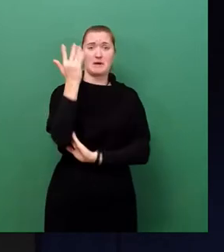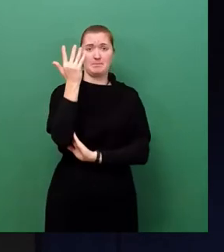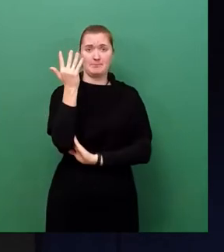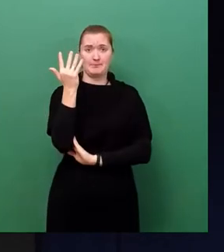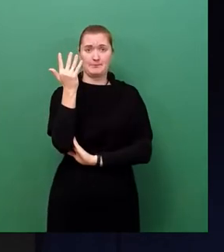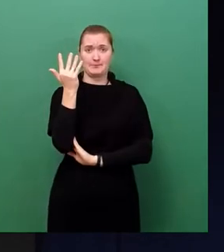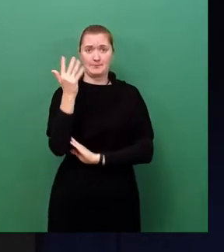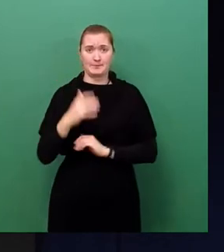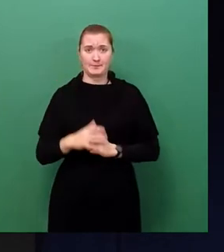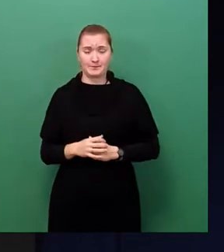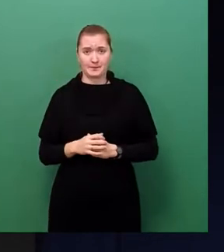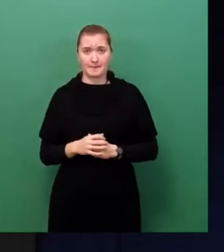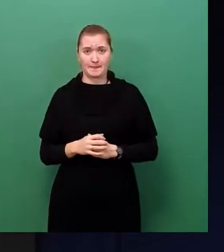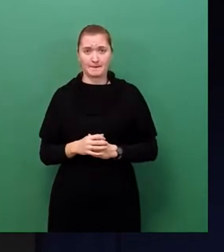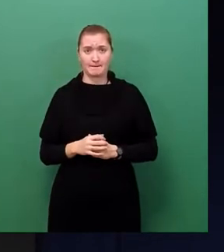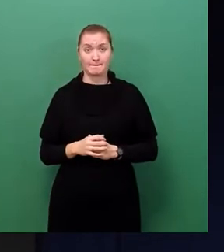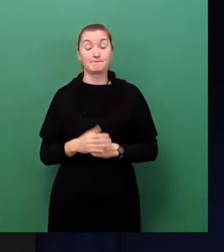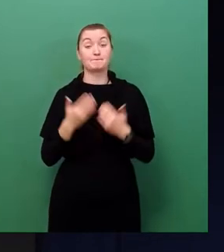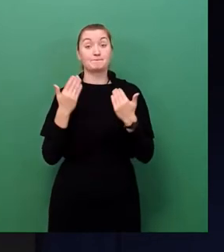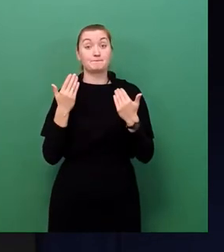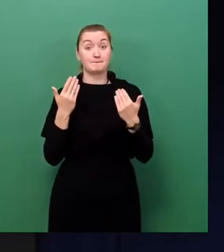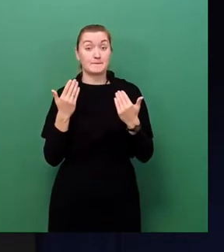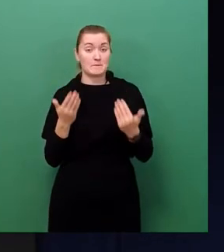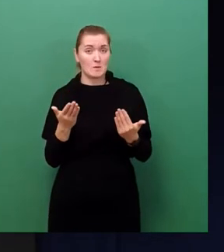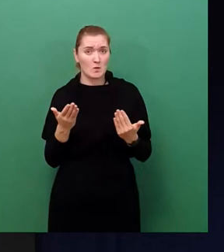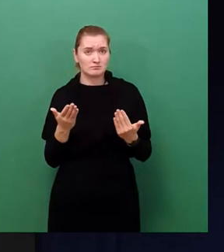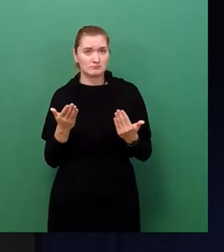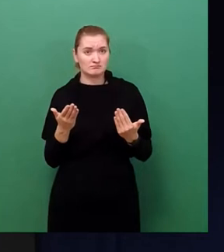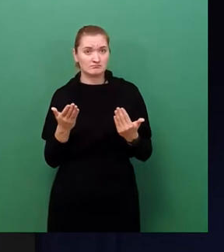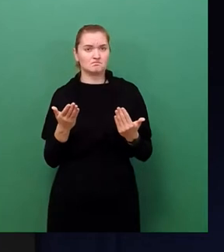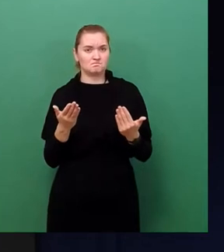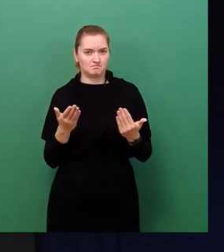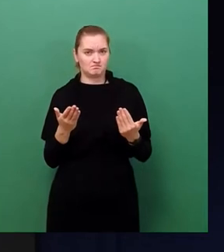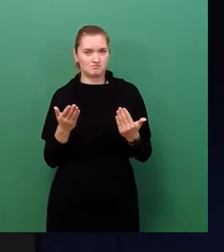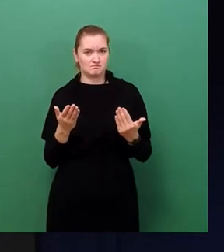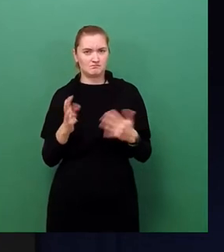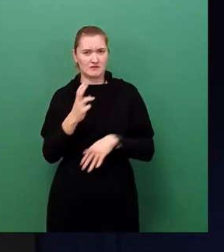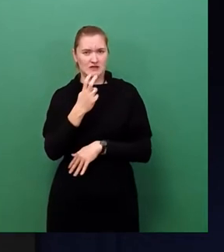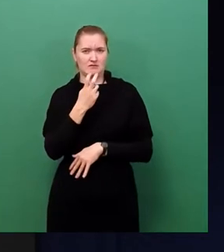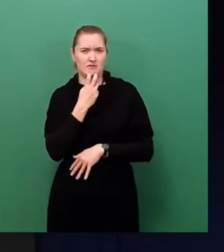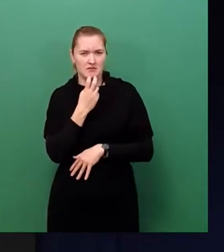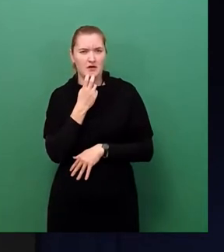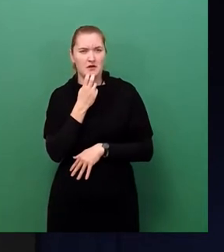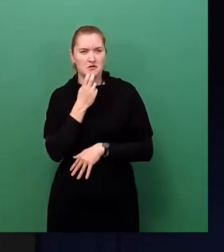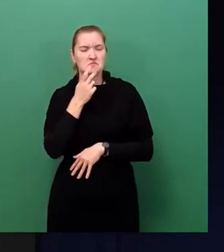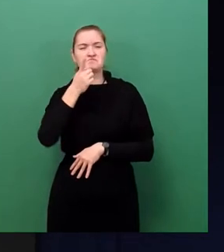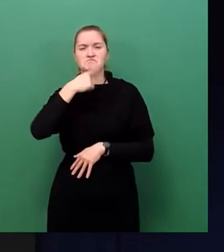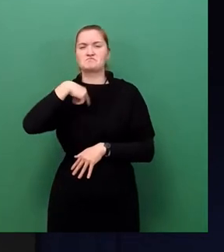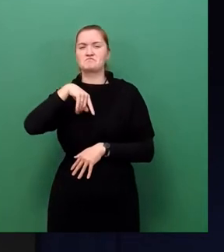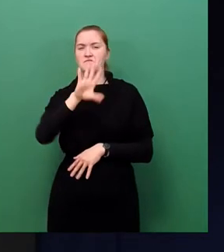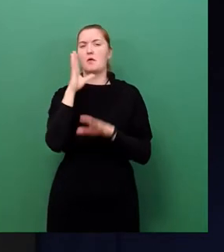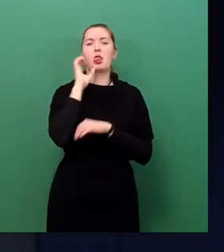Und von seiner Funktion sind wir alle auf Gedeih und Verderb inzwischen abhängig.